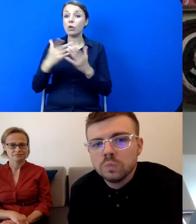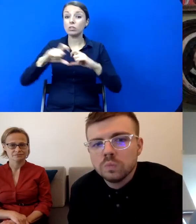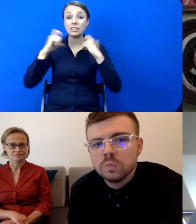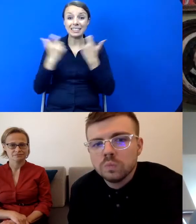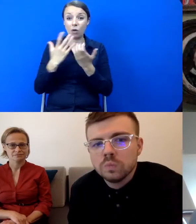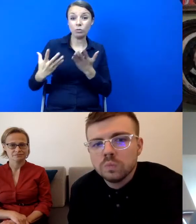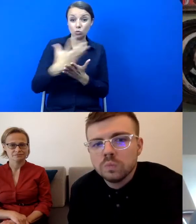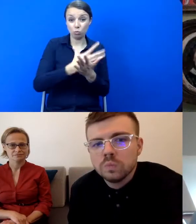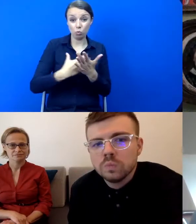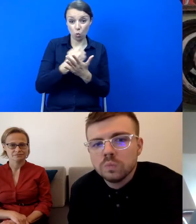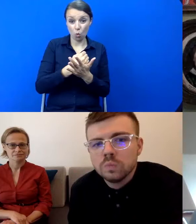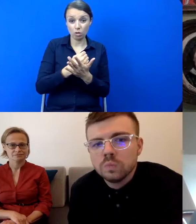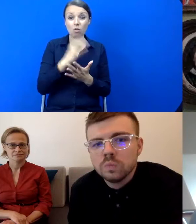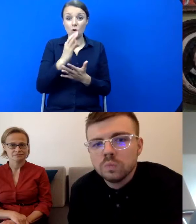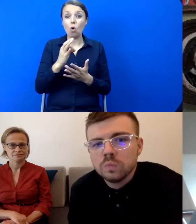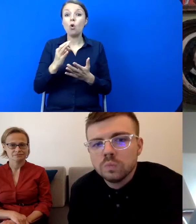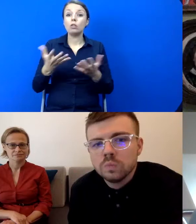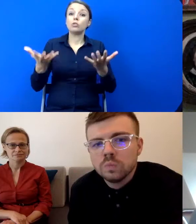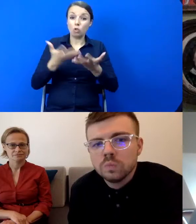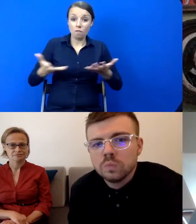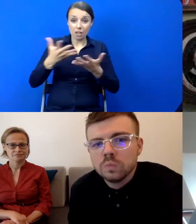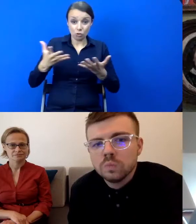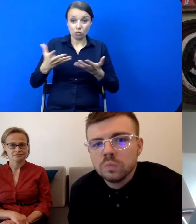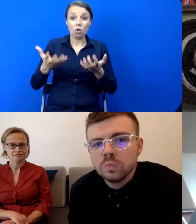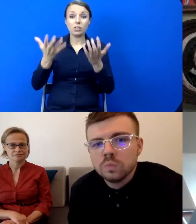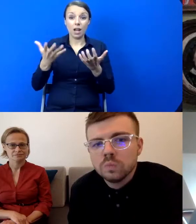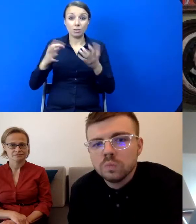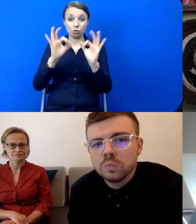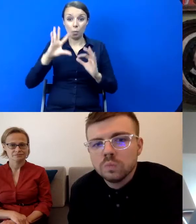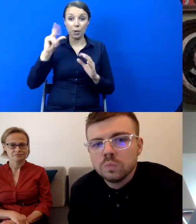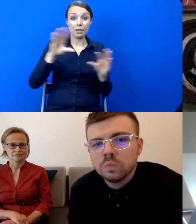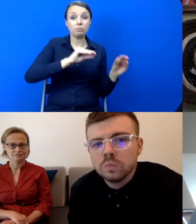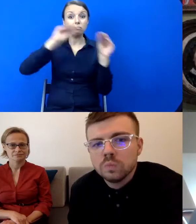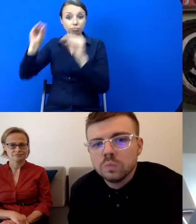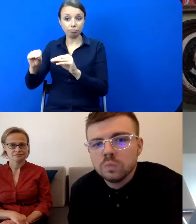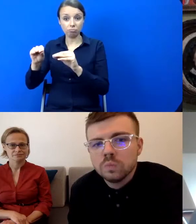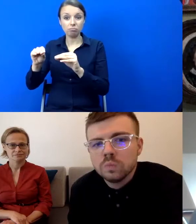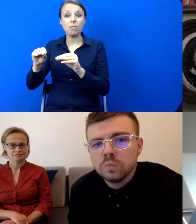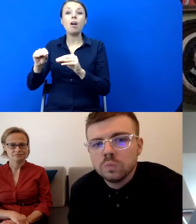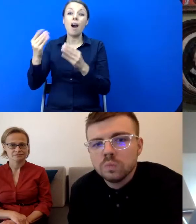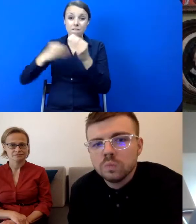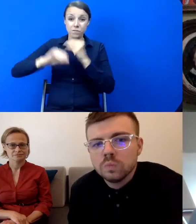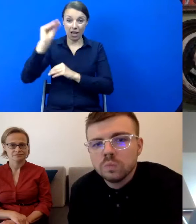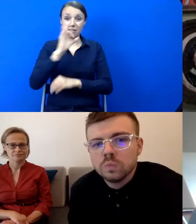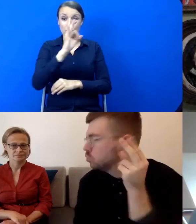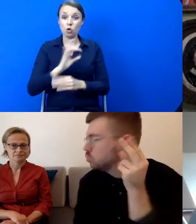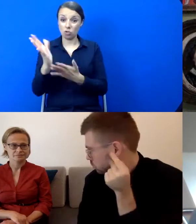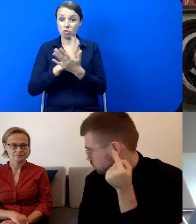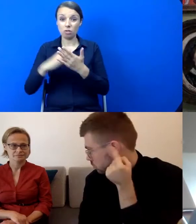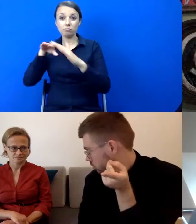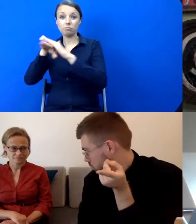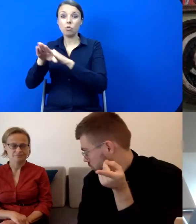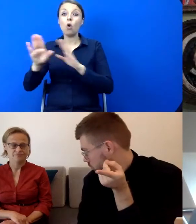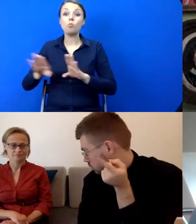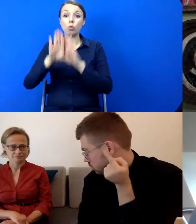ewakuowane. W większości zostały przeniesione do Muzeum Narodowego w Warszawie, natomiast bitwa pod Grunwaldem,